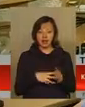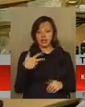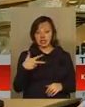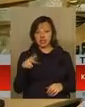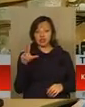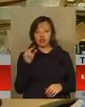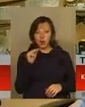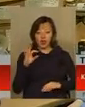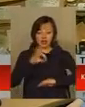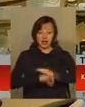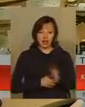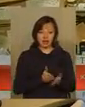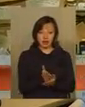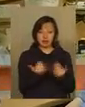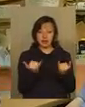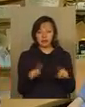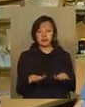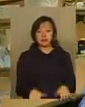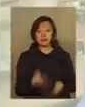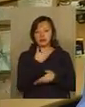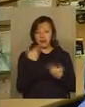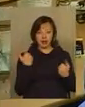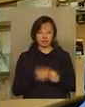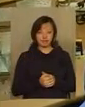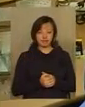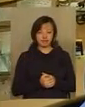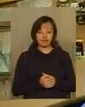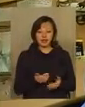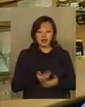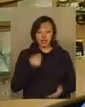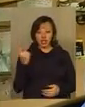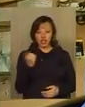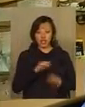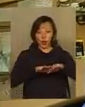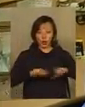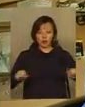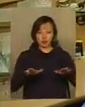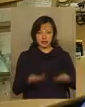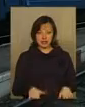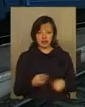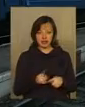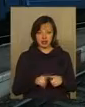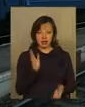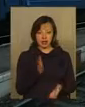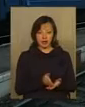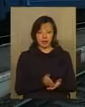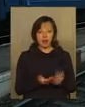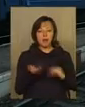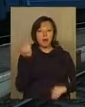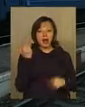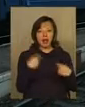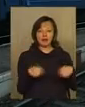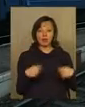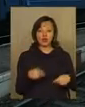на західний напрямок на даний момент місць немає продані. За неділю розкуплені місця на даний напрямок. Попередній продаж